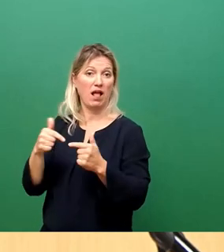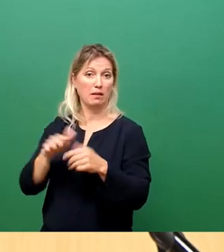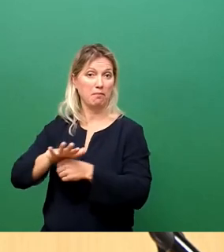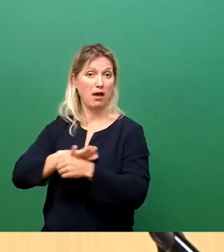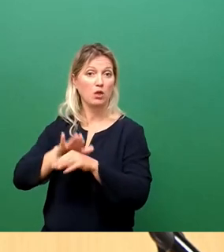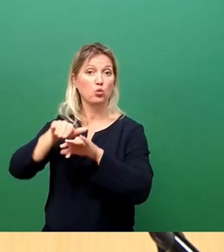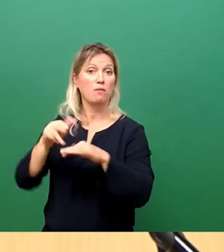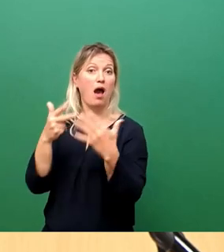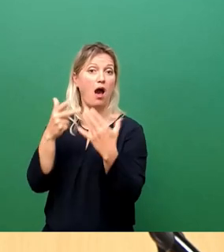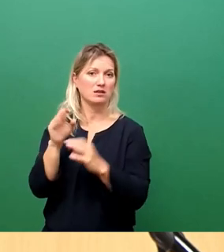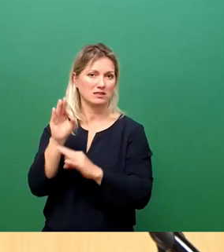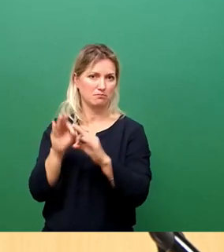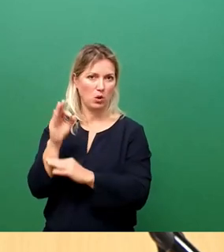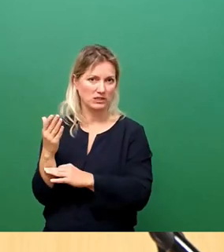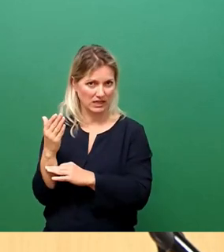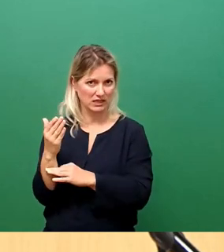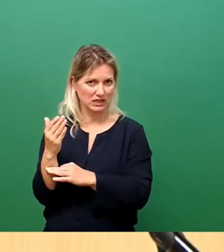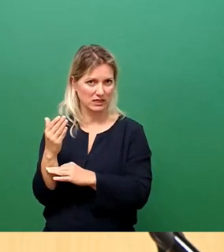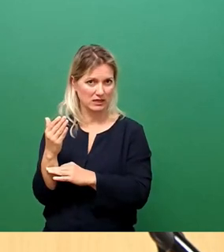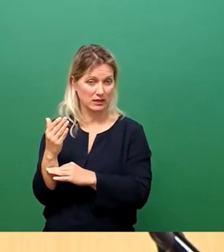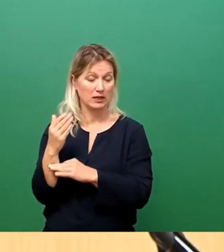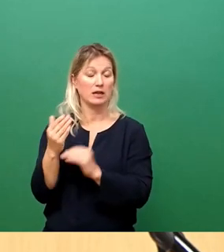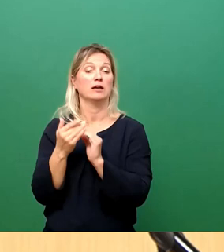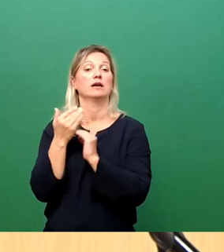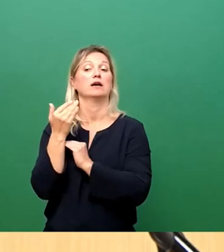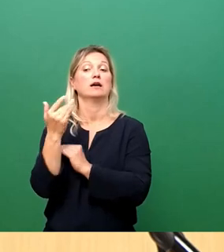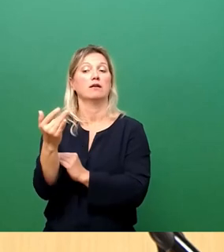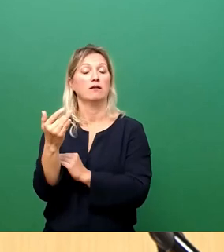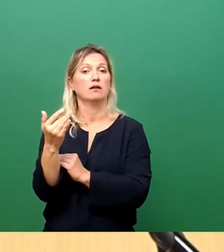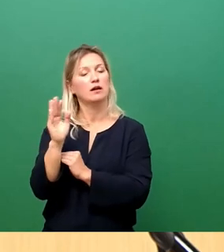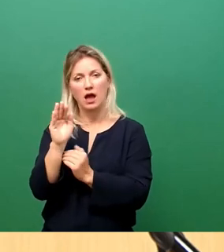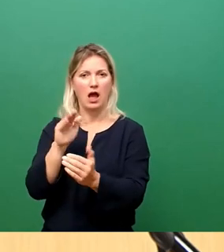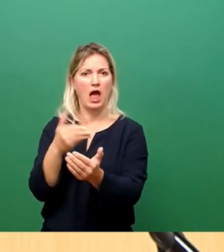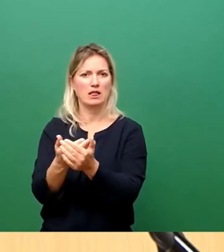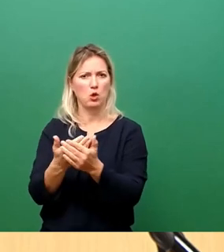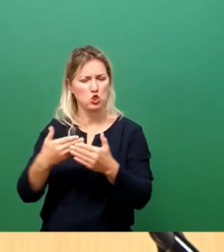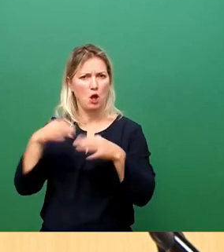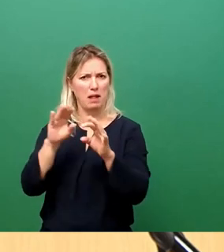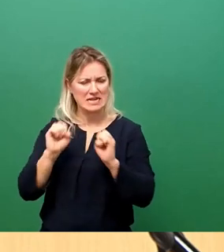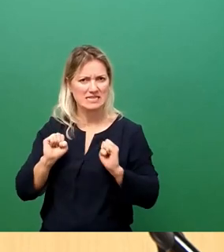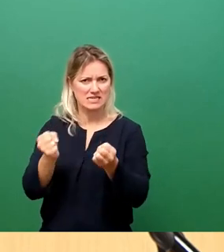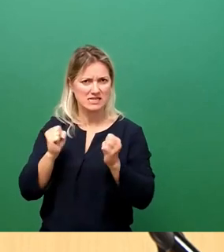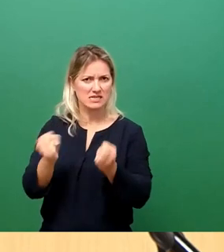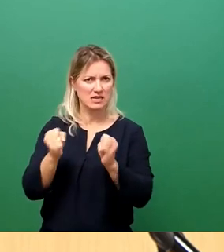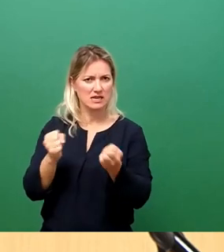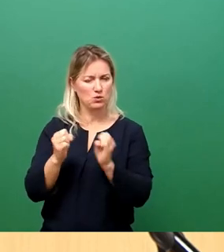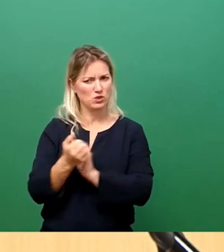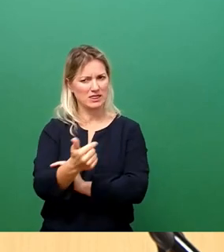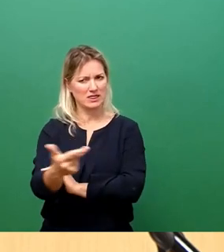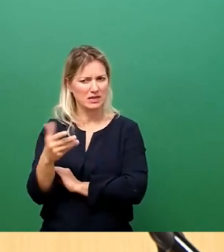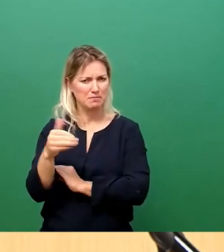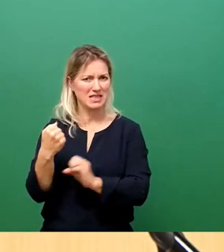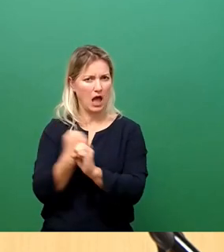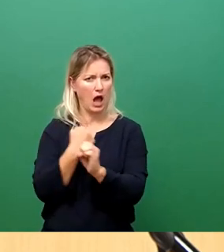haben dann in der Folge unser Angebot nochmal verstärkt und insbesondere die Mitarbeiterinnen und Mitarbeiter, die